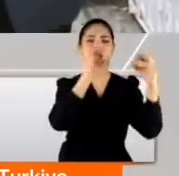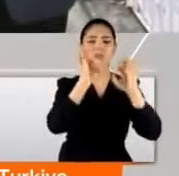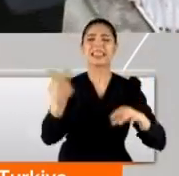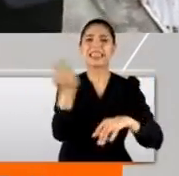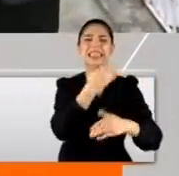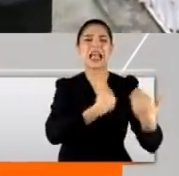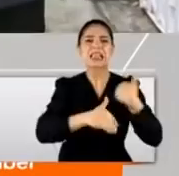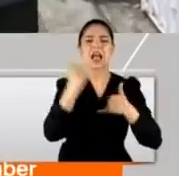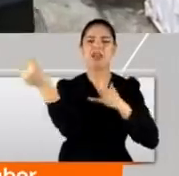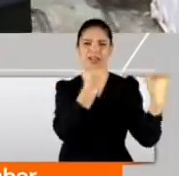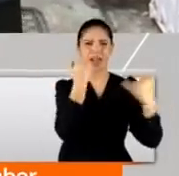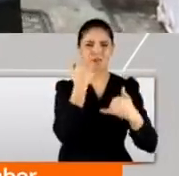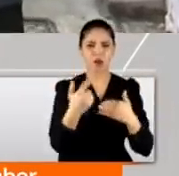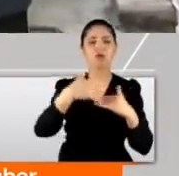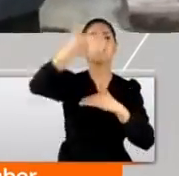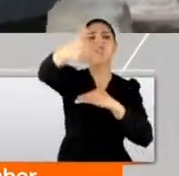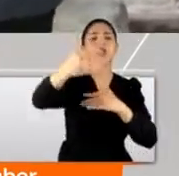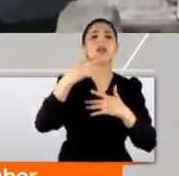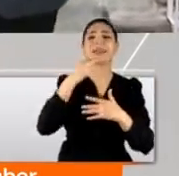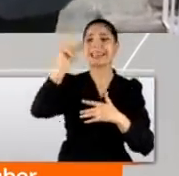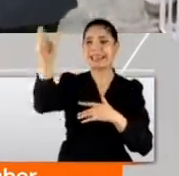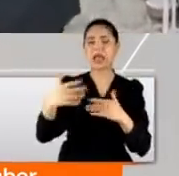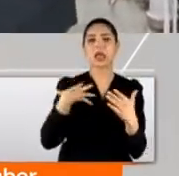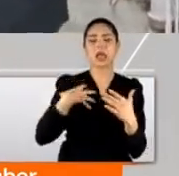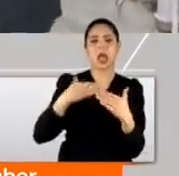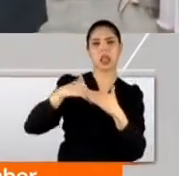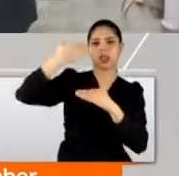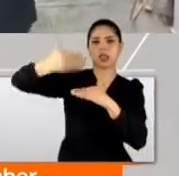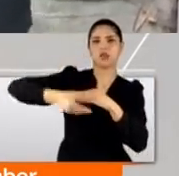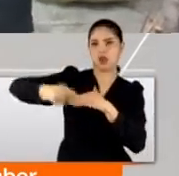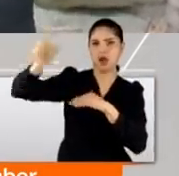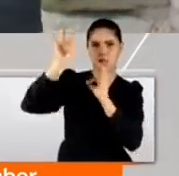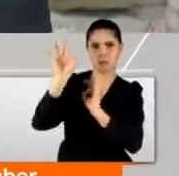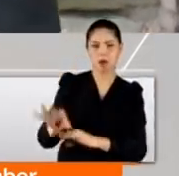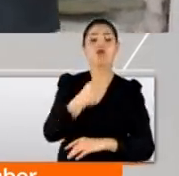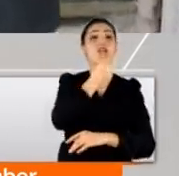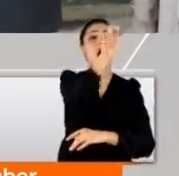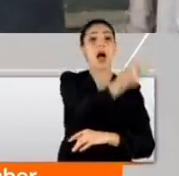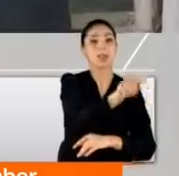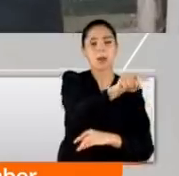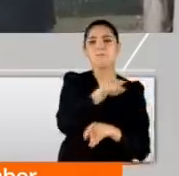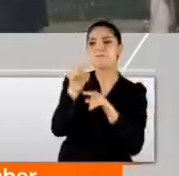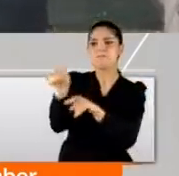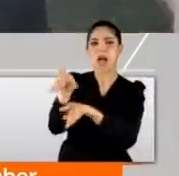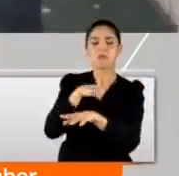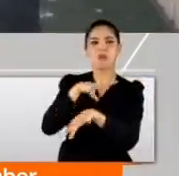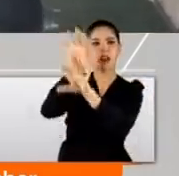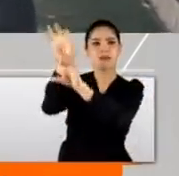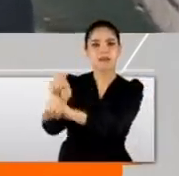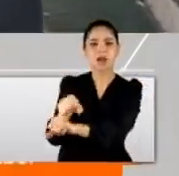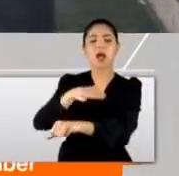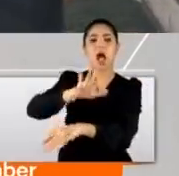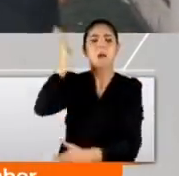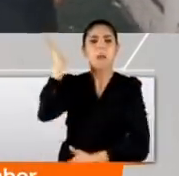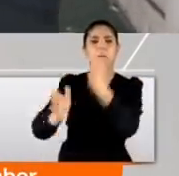sevgili arasında başlayan o tartışma dışarı taştı. Genç kadın can avlıyla kendini dışarı attı ve kaçmaya başladı. Ancak erkek arkadaşı onu yakaladı. Tekme